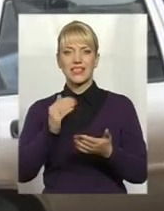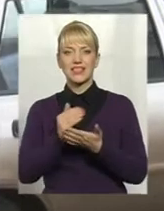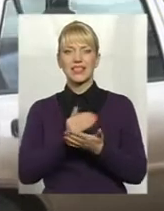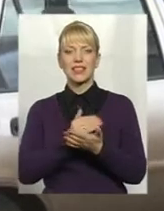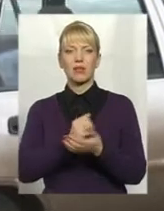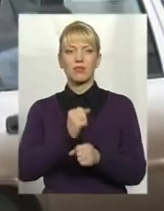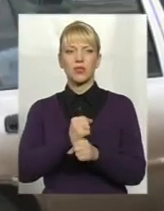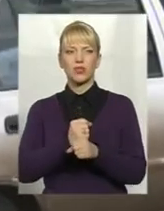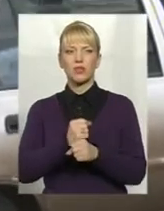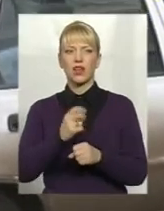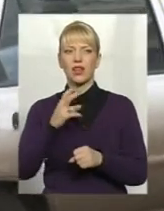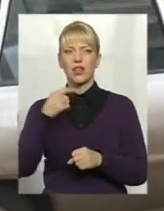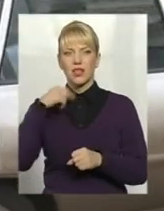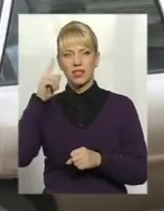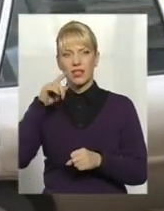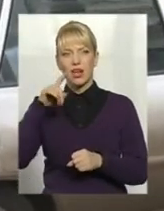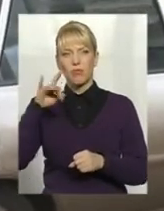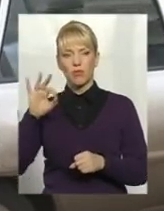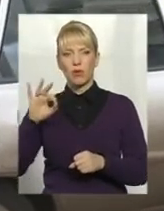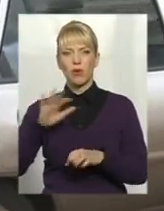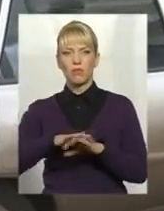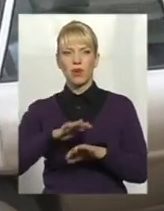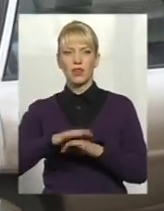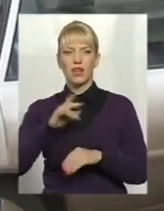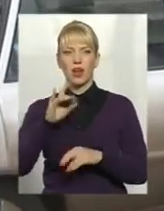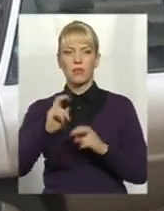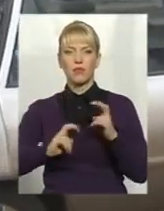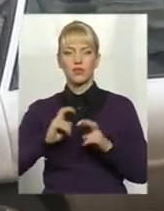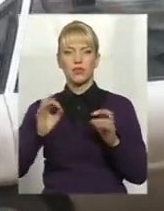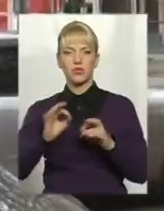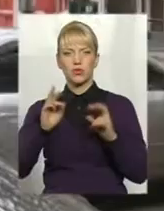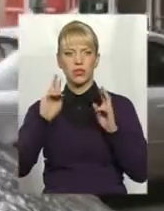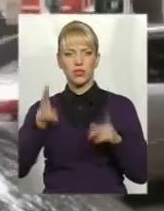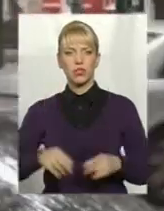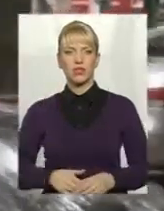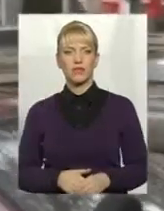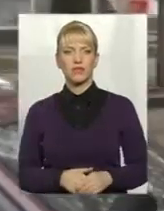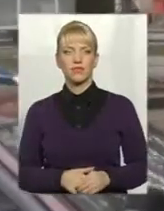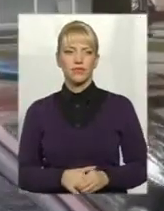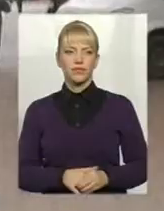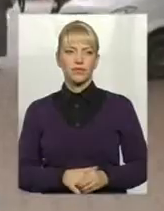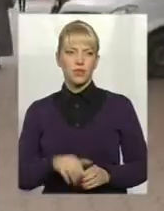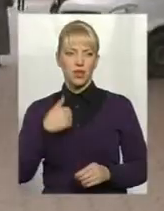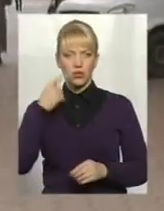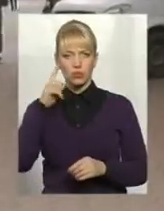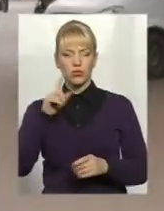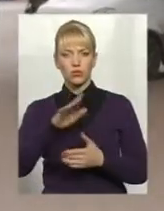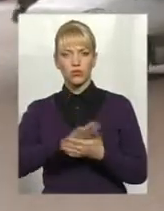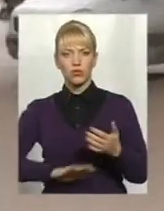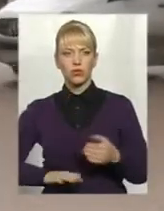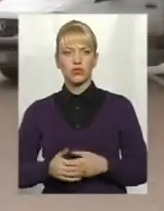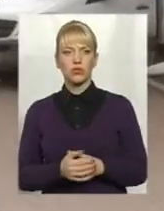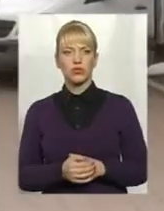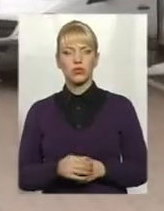знаю про банки, а про підприємства важко сказати. Я не чула інформації, вибачте. Продовжують, напевно. Я думаю, що все-таки